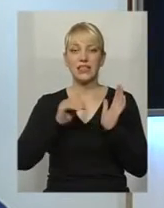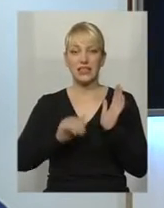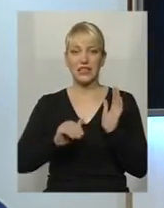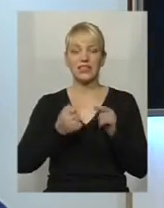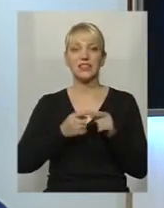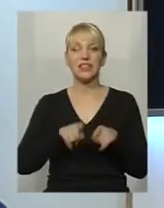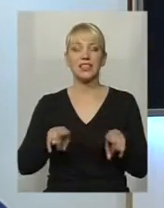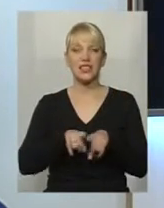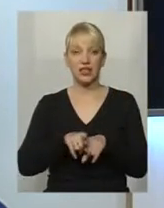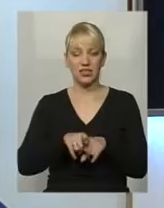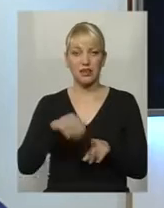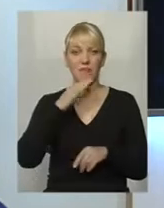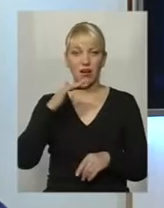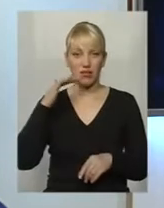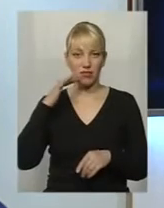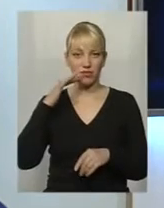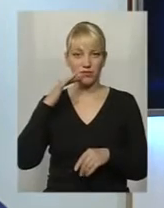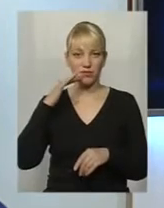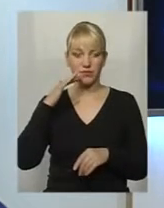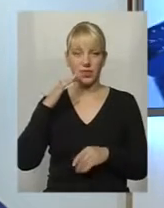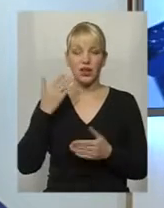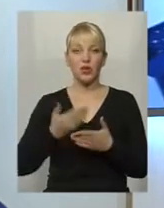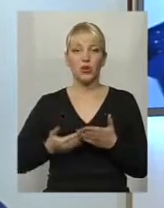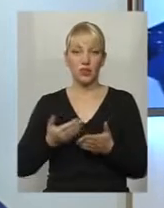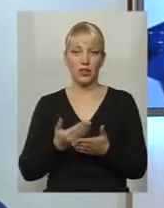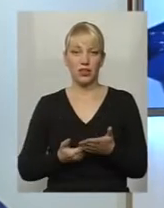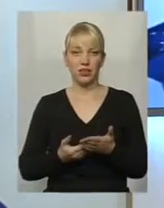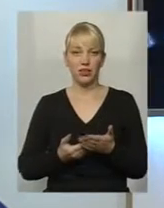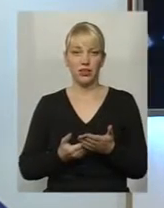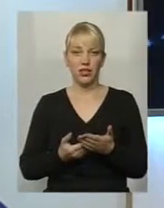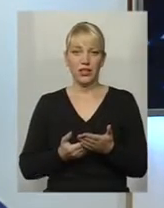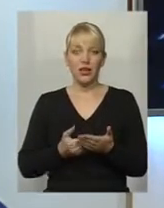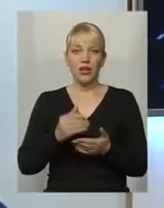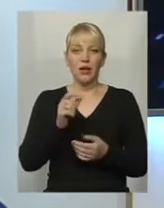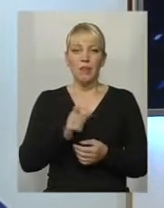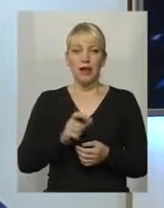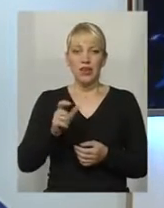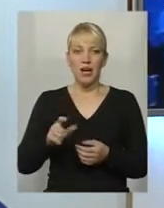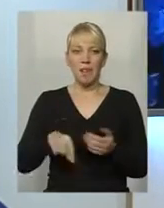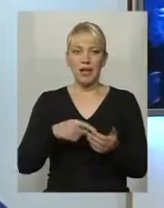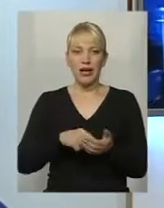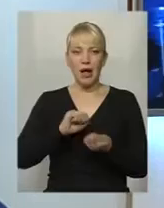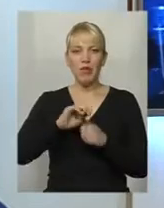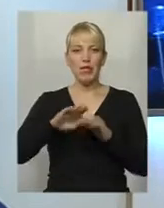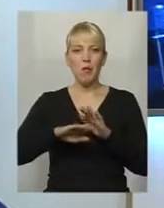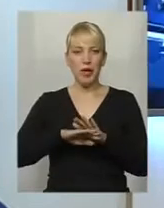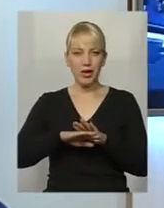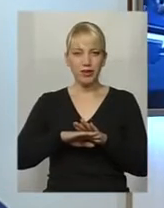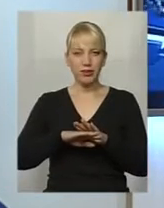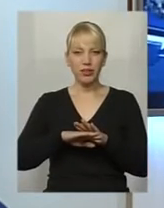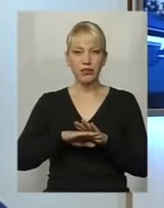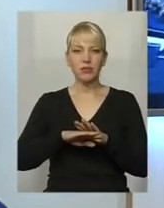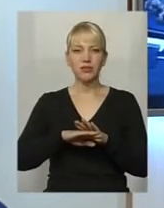теж досить багато. До прикладу, мешканців міста Кам'янець-Подільський